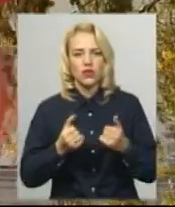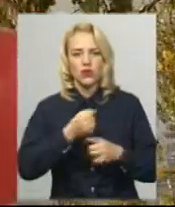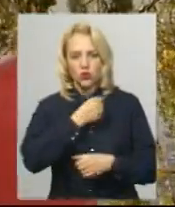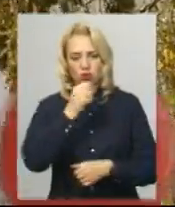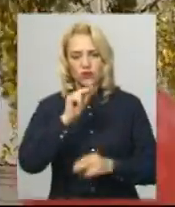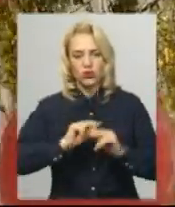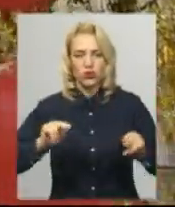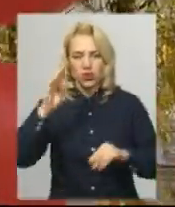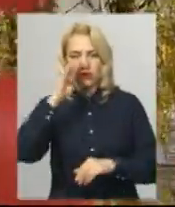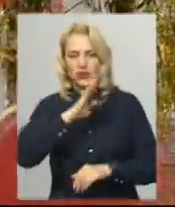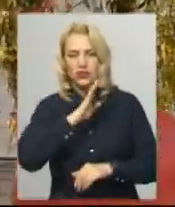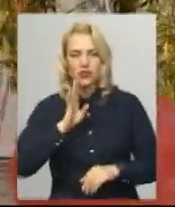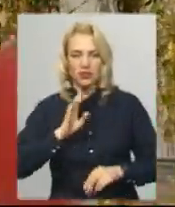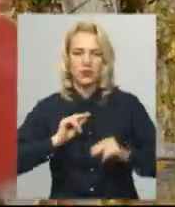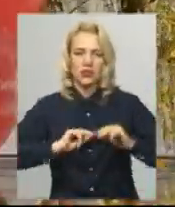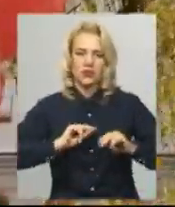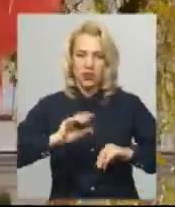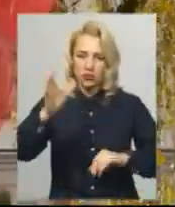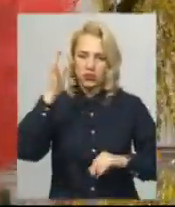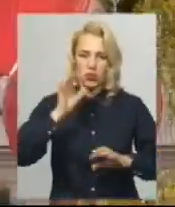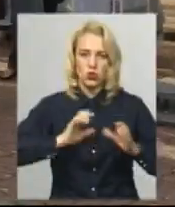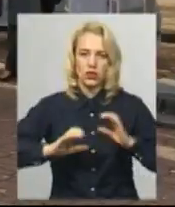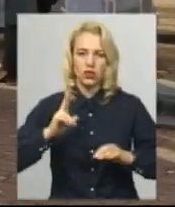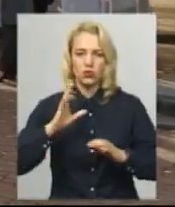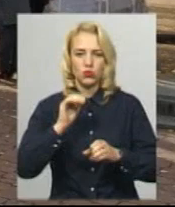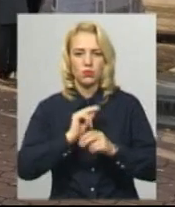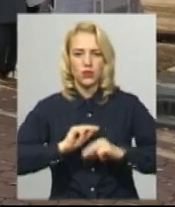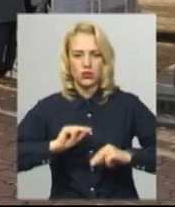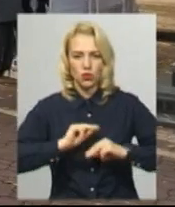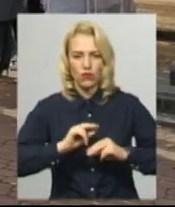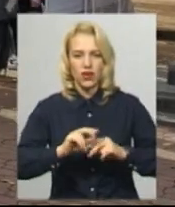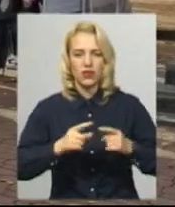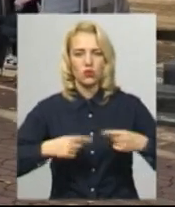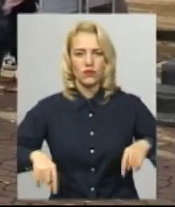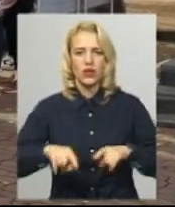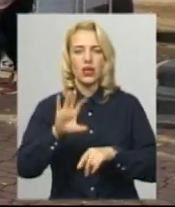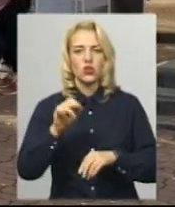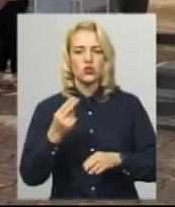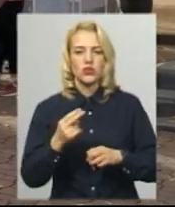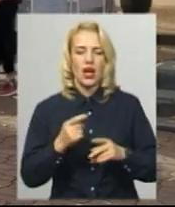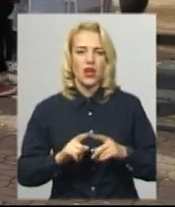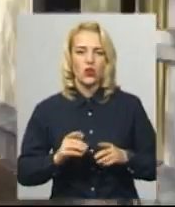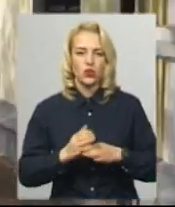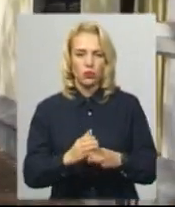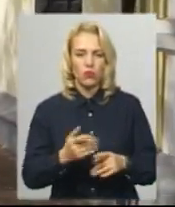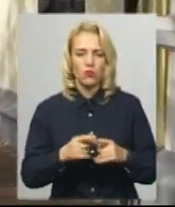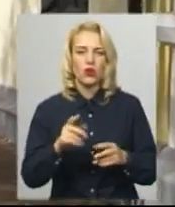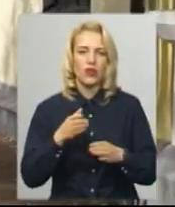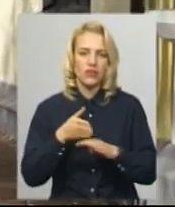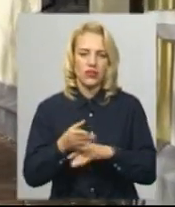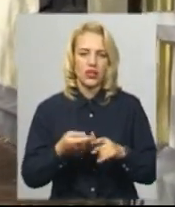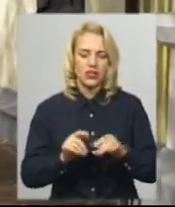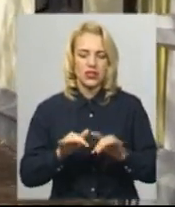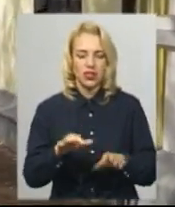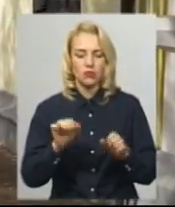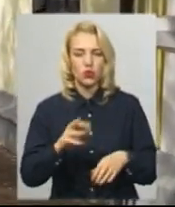батьків, працівників освіти і студентів, які працюватимуть у сфері соціальної допомоги. Відвідати захід міг кожен бажаючий, підрахунок